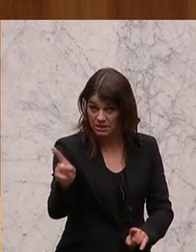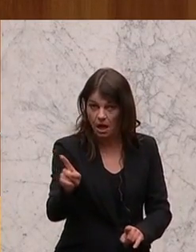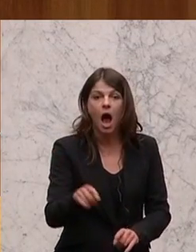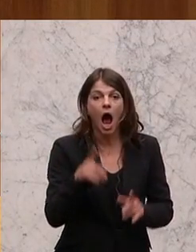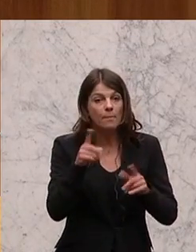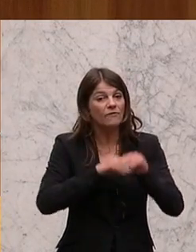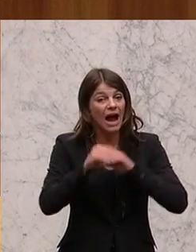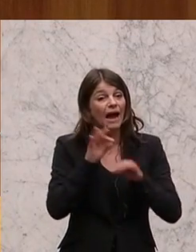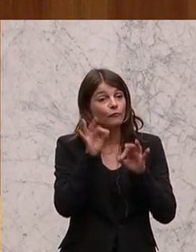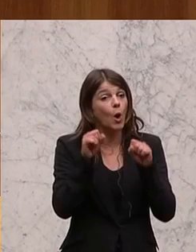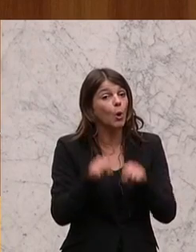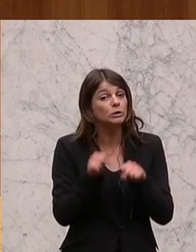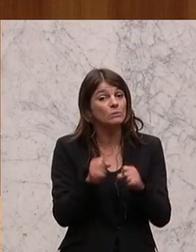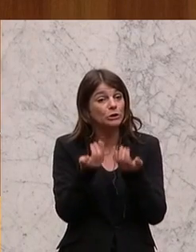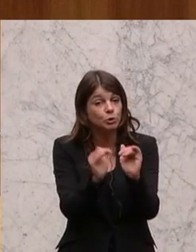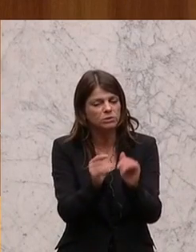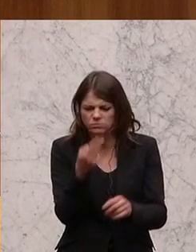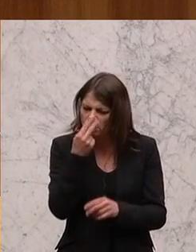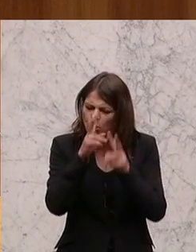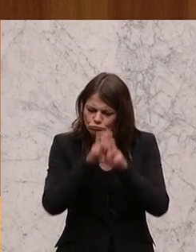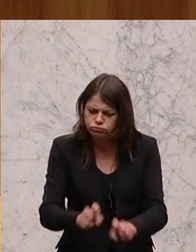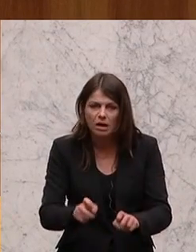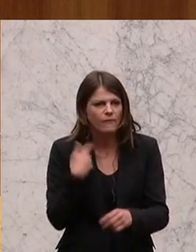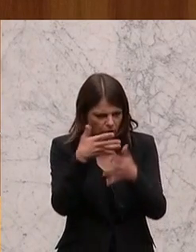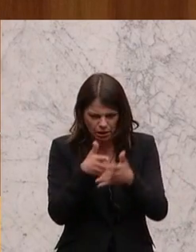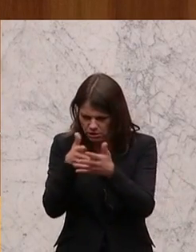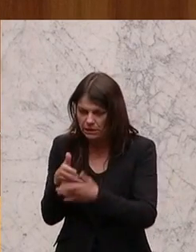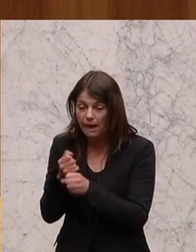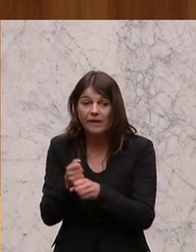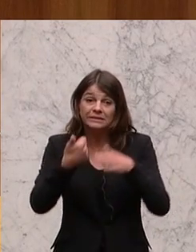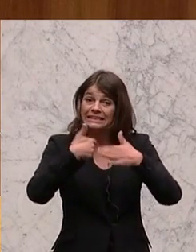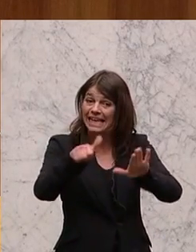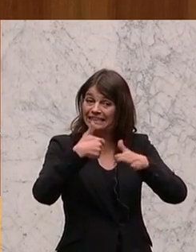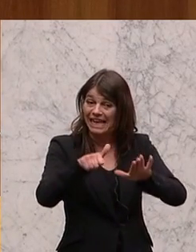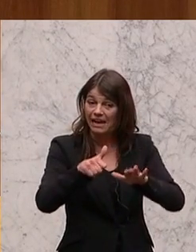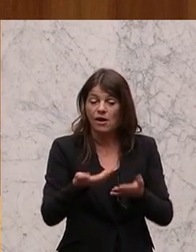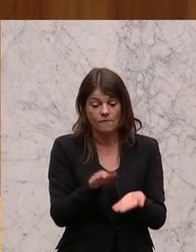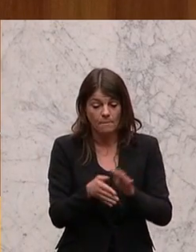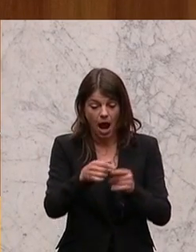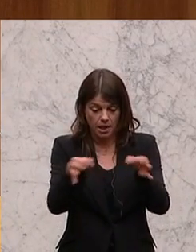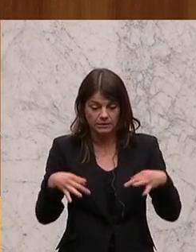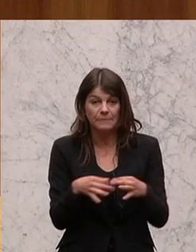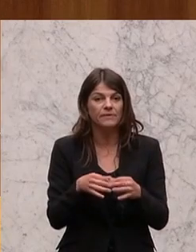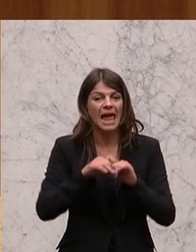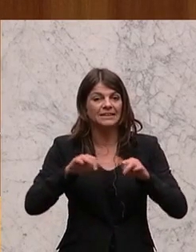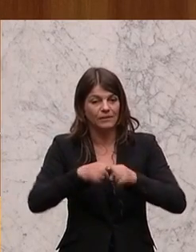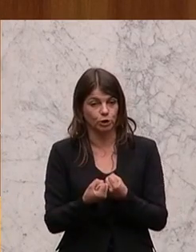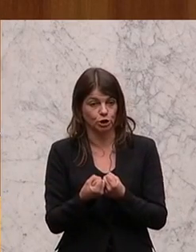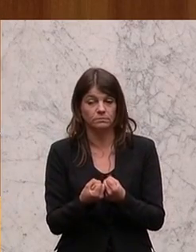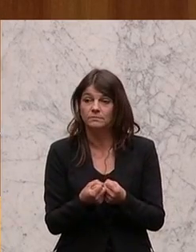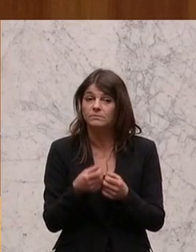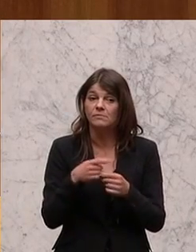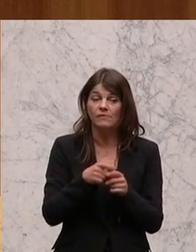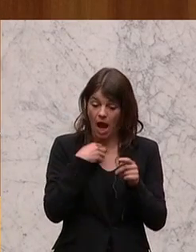Aber was stellt der Verein für Konsumentenschutz fest in seiner Testung? 16 verpackte extra Wurst